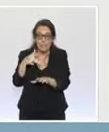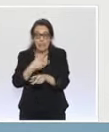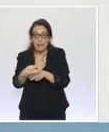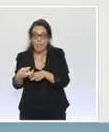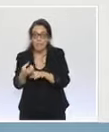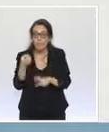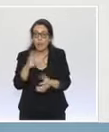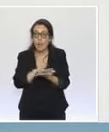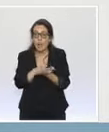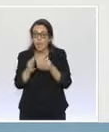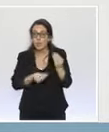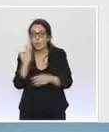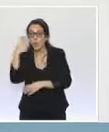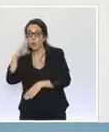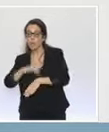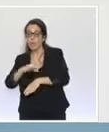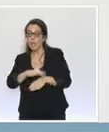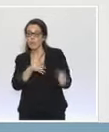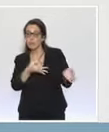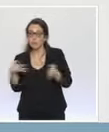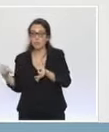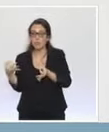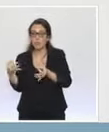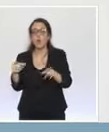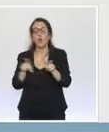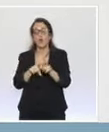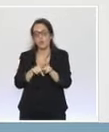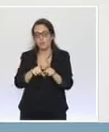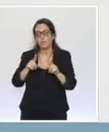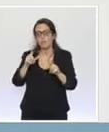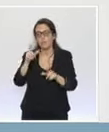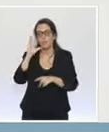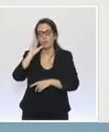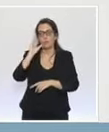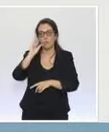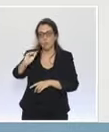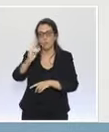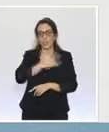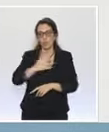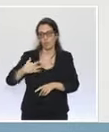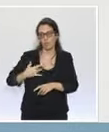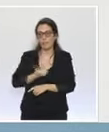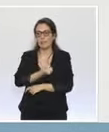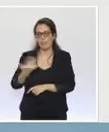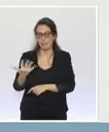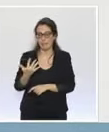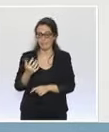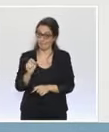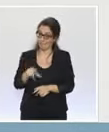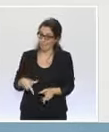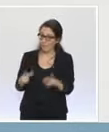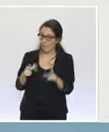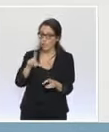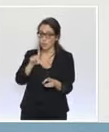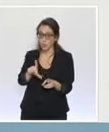chronique et ainsi que par certains professionnels de santé. C'est la phase deux de notre stratégie qui devrait commencer